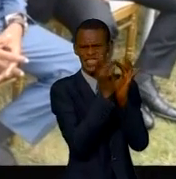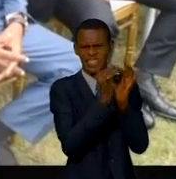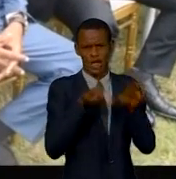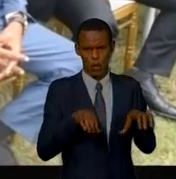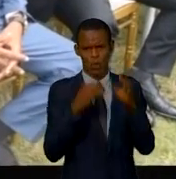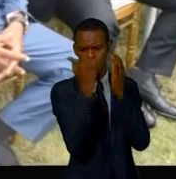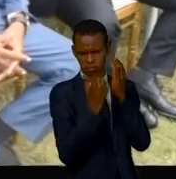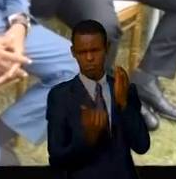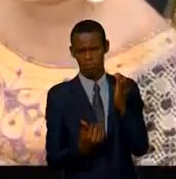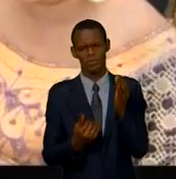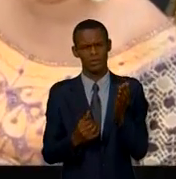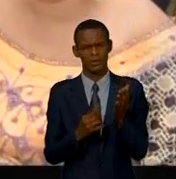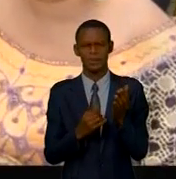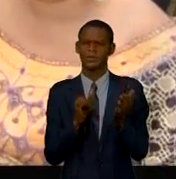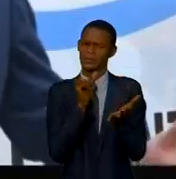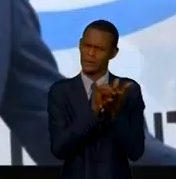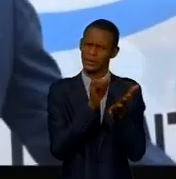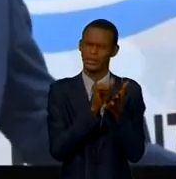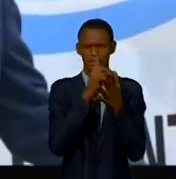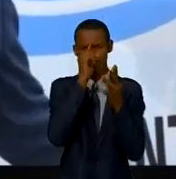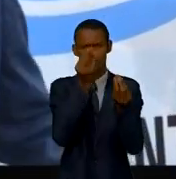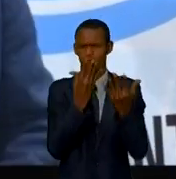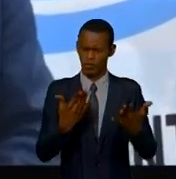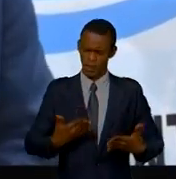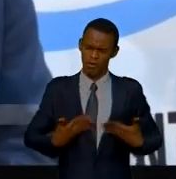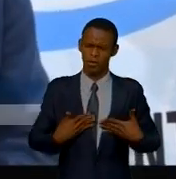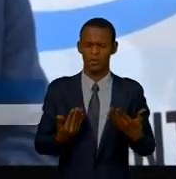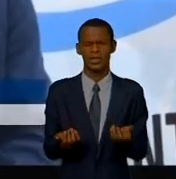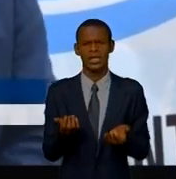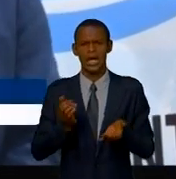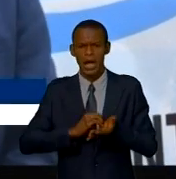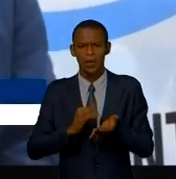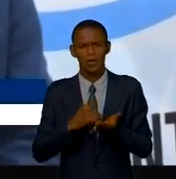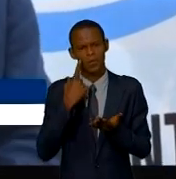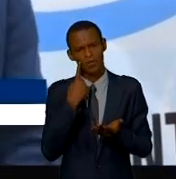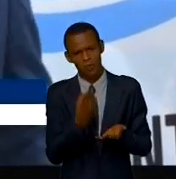notamment, mais aussi dans un domaine, et c'est la traduction concrète d'aujourd'hui,